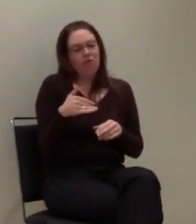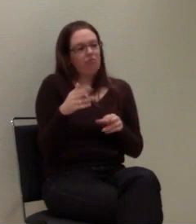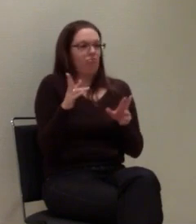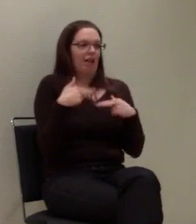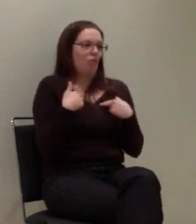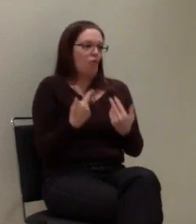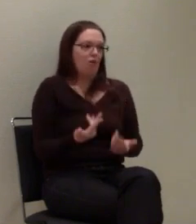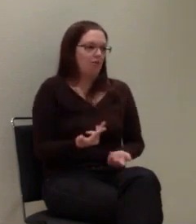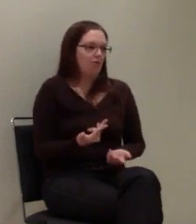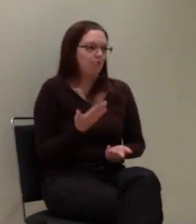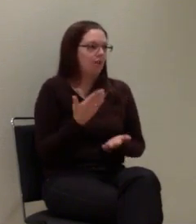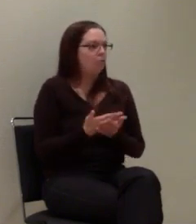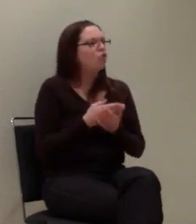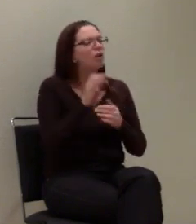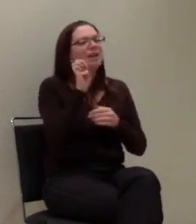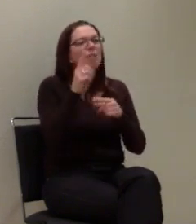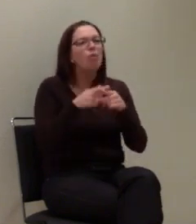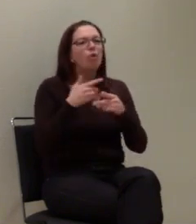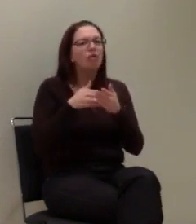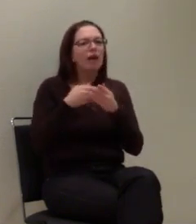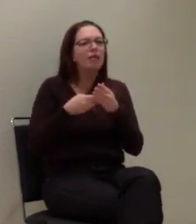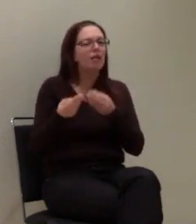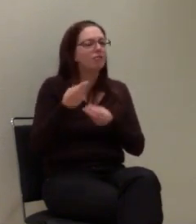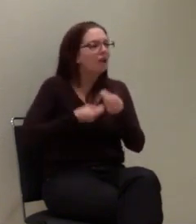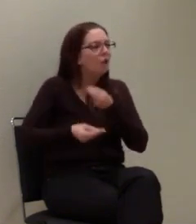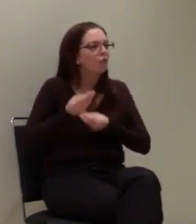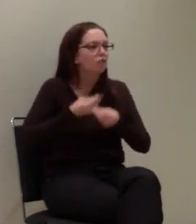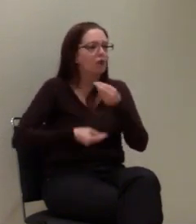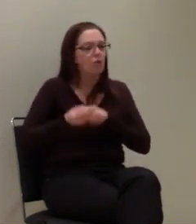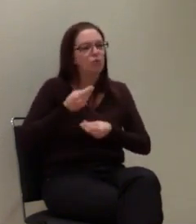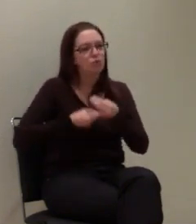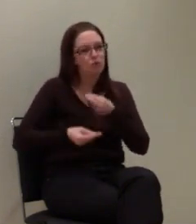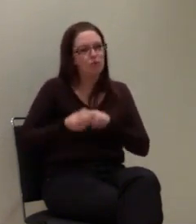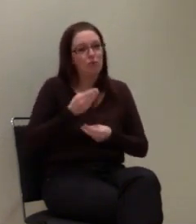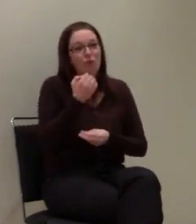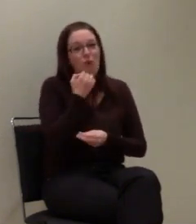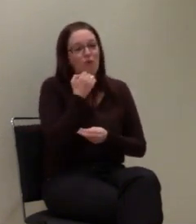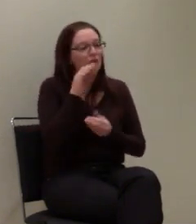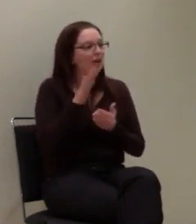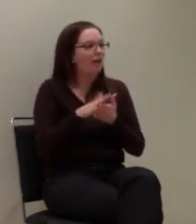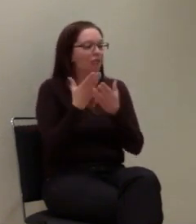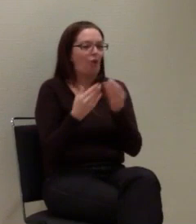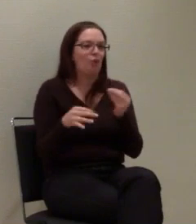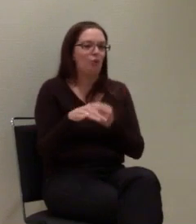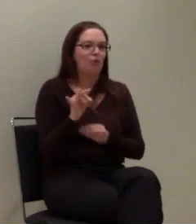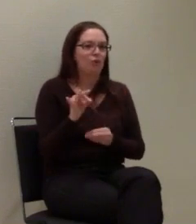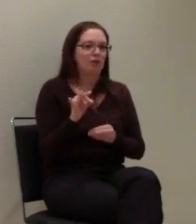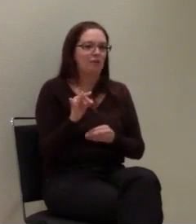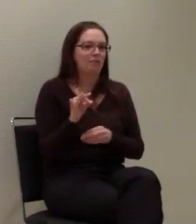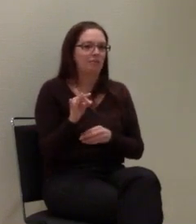auch im Gespräch. Also ich denke mal, dass wir vielleicht da auch eine Lösung hinkriegen können. Das wird die Zeit weisen.